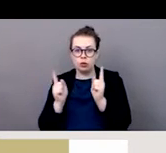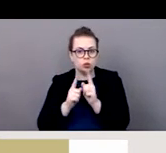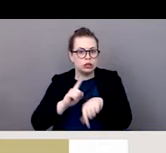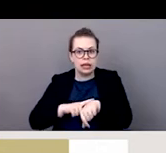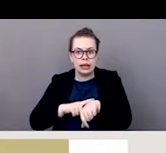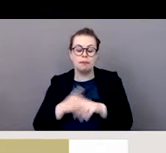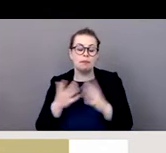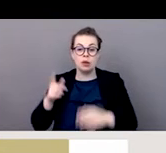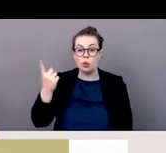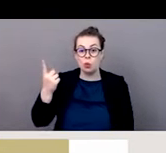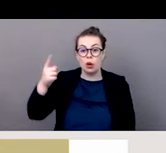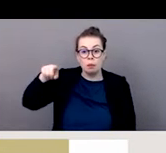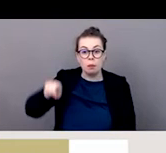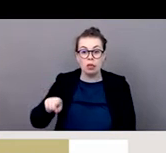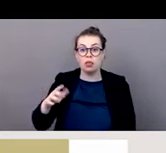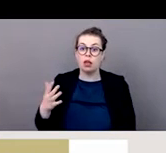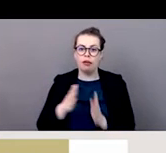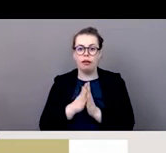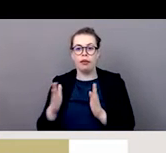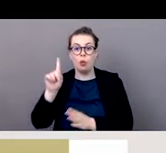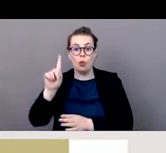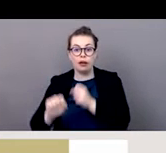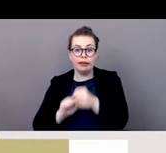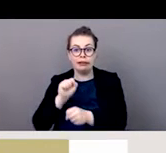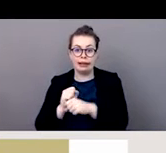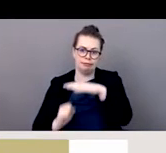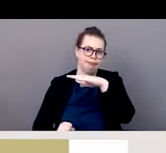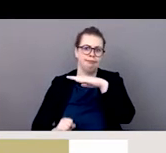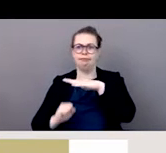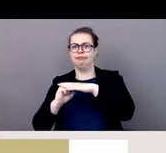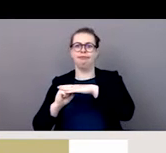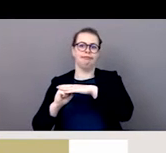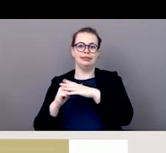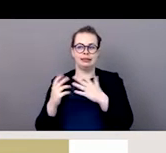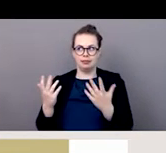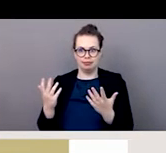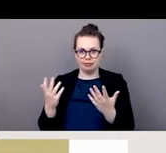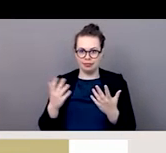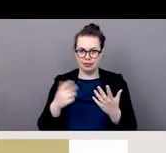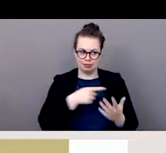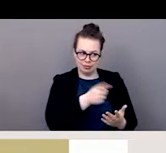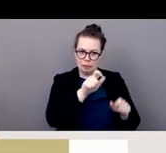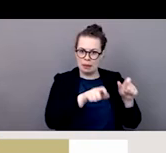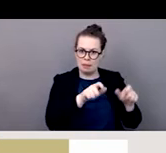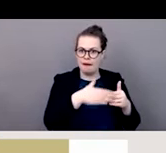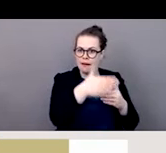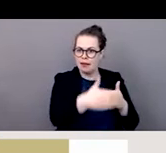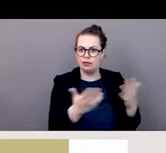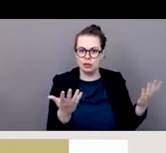et décomptue pourrait varier d'une année à autre et plusieurs de ces mesures